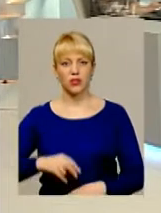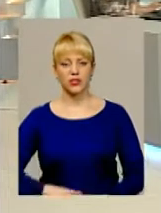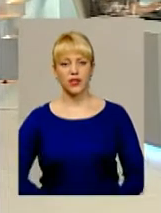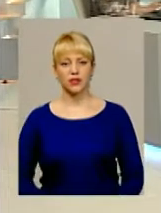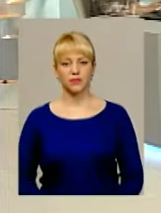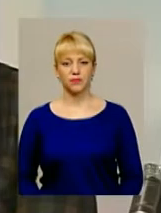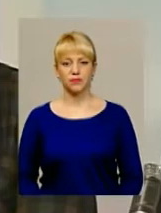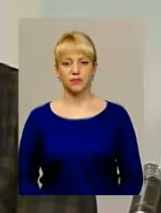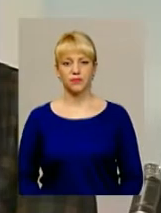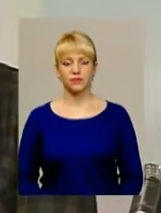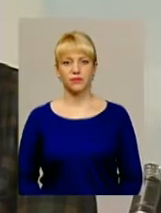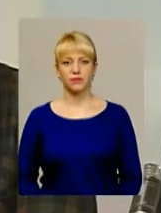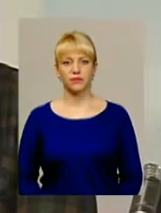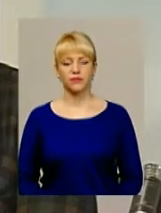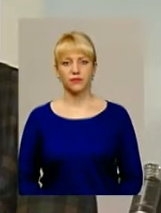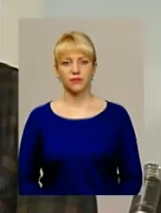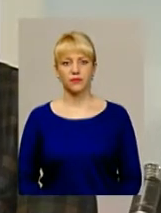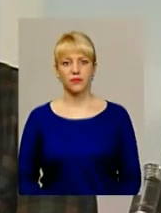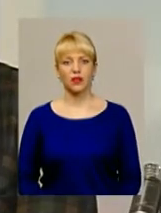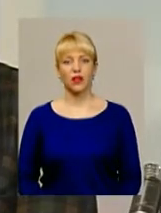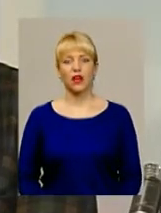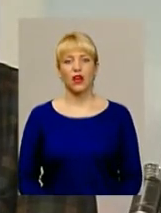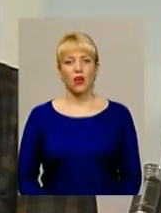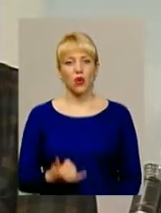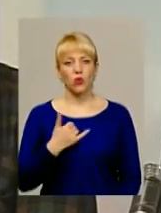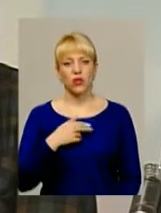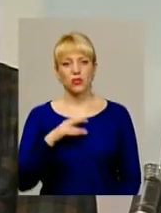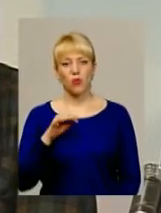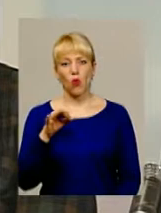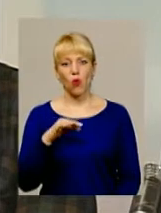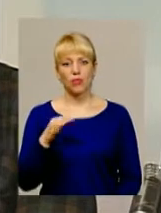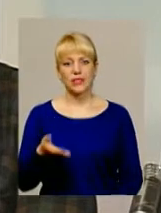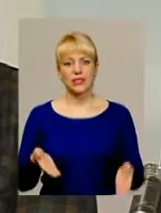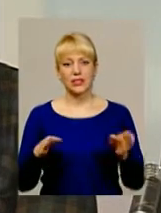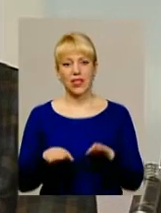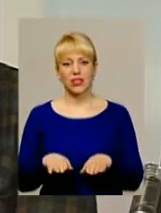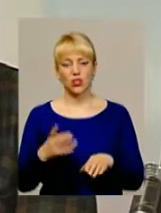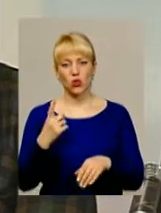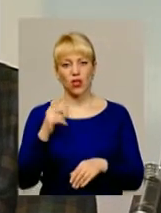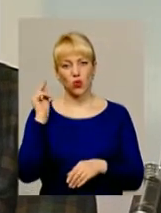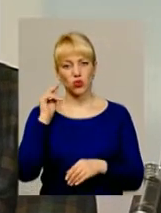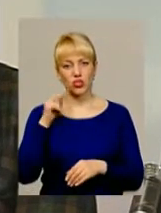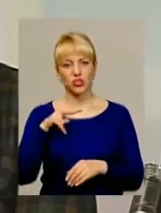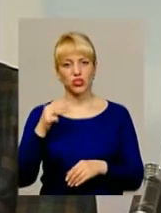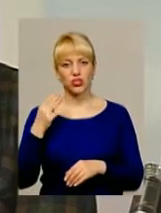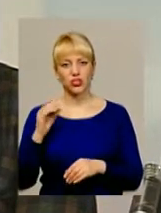У нас по області ще лишилося одне от училище, що